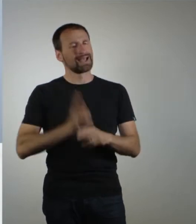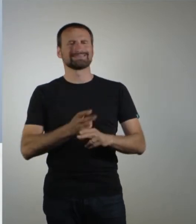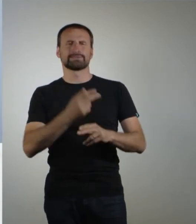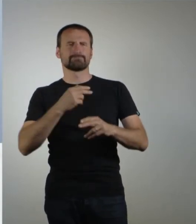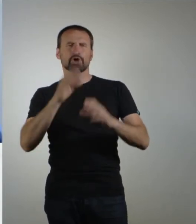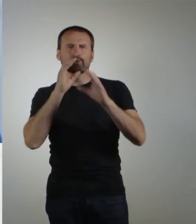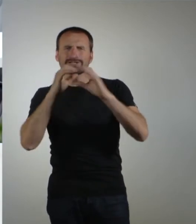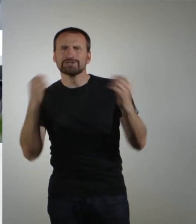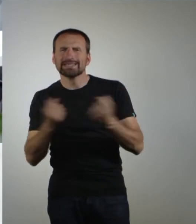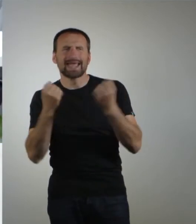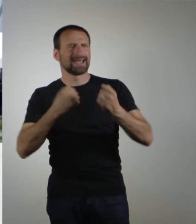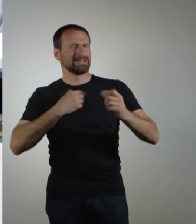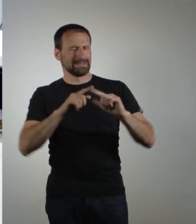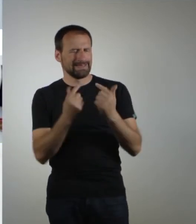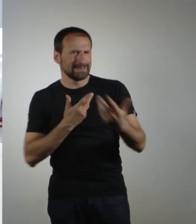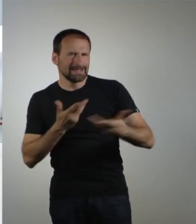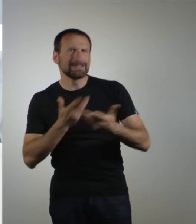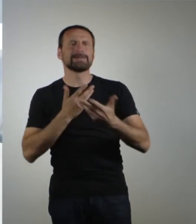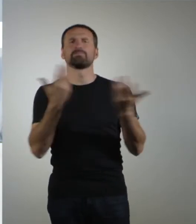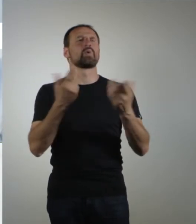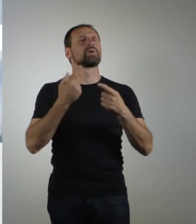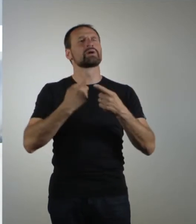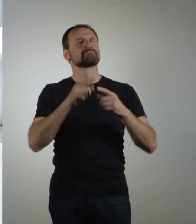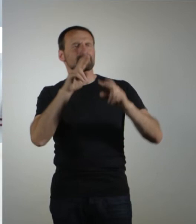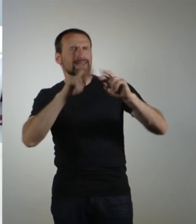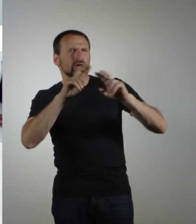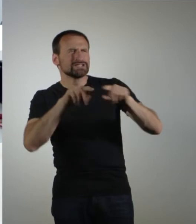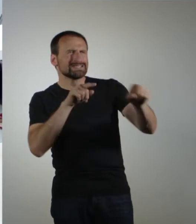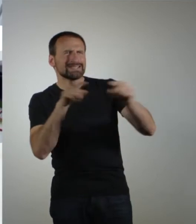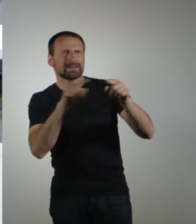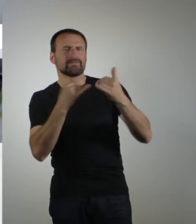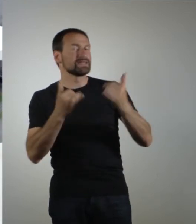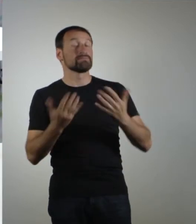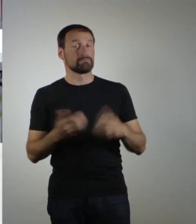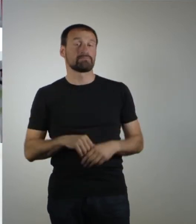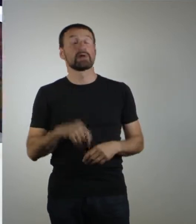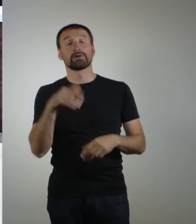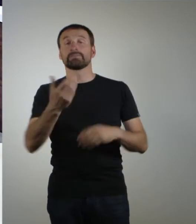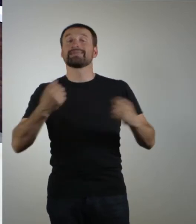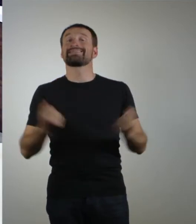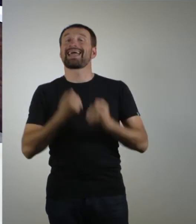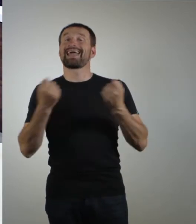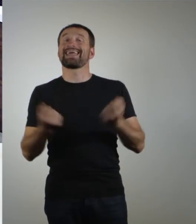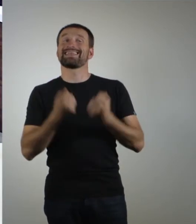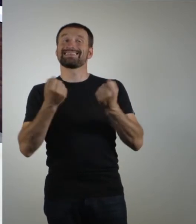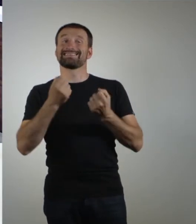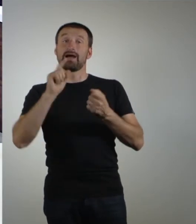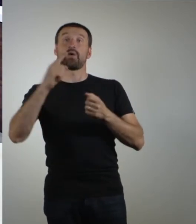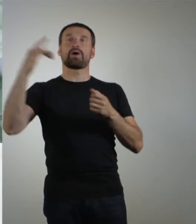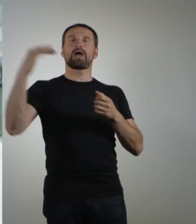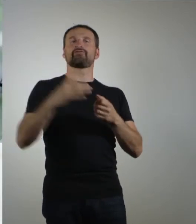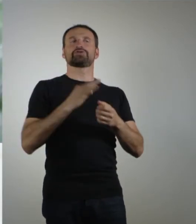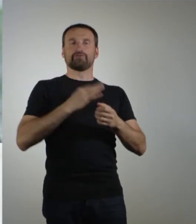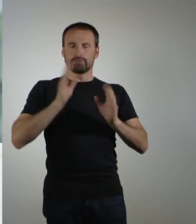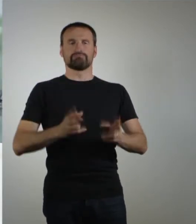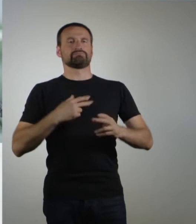machen. Du hast halt auch wirklich andere Trainings oder Trainingsaspekte, die halt damit reinspielen. Und das zeigt ja gerade Schalke 04 ganz extrem. Schalke 04?